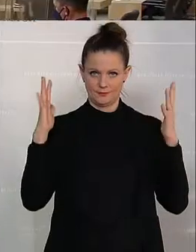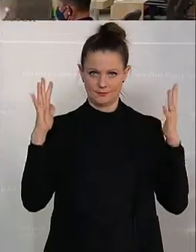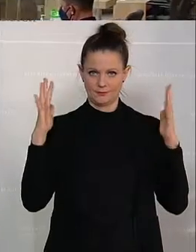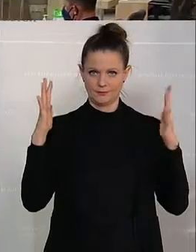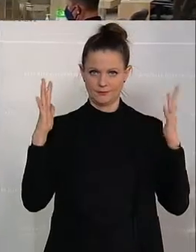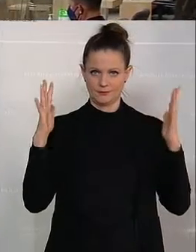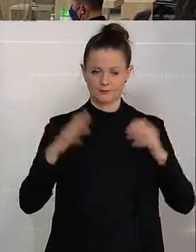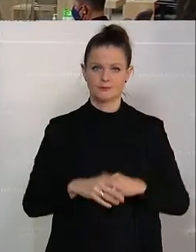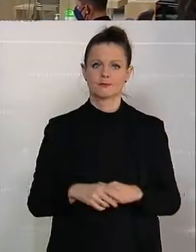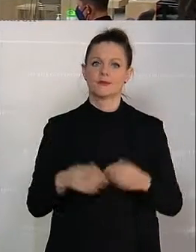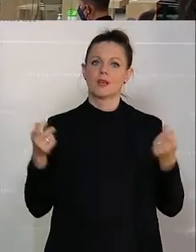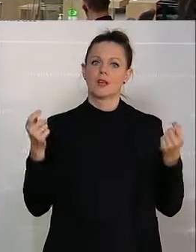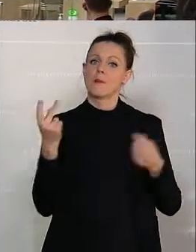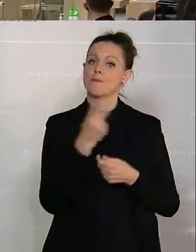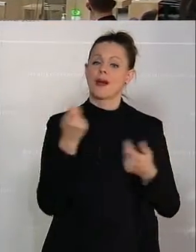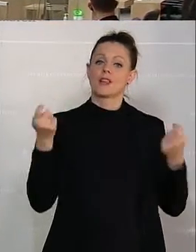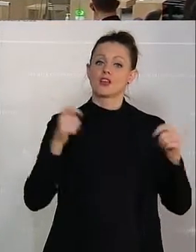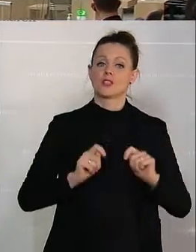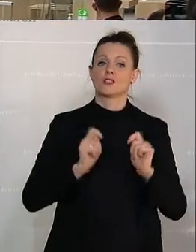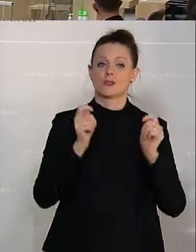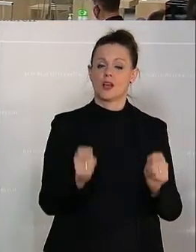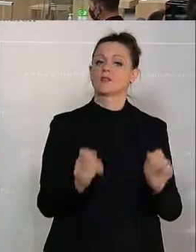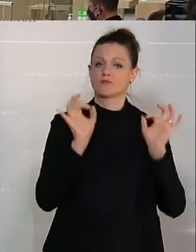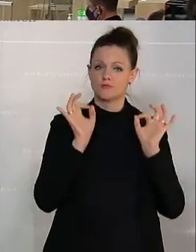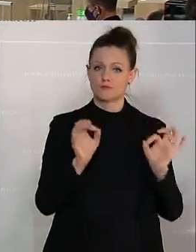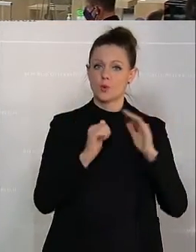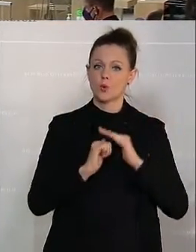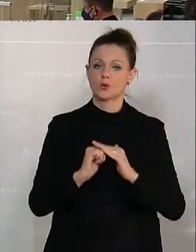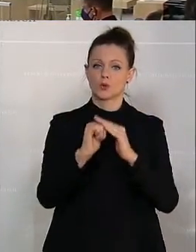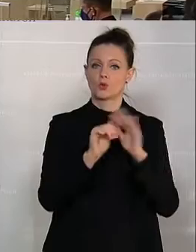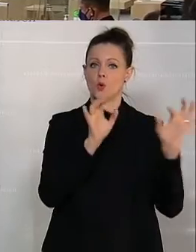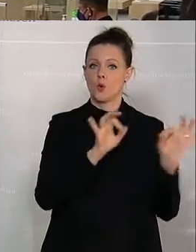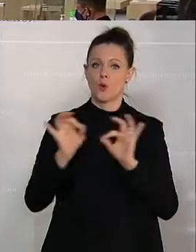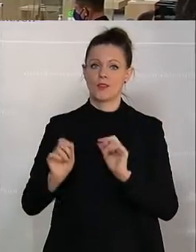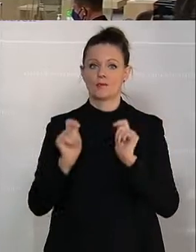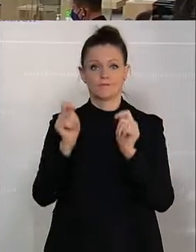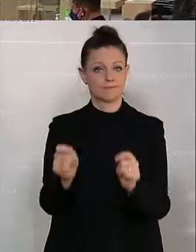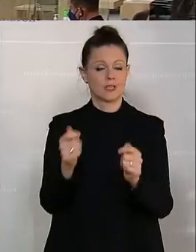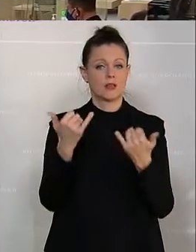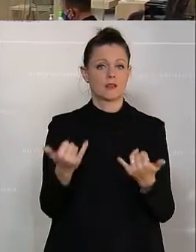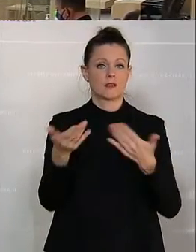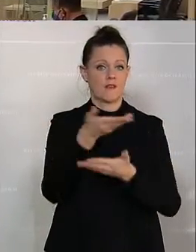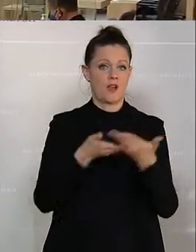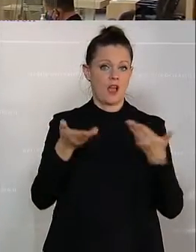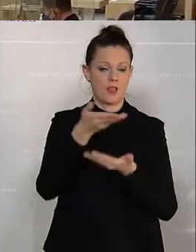Nächster Redner ist Josef Schmolle, der Gesundheitssprecher, der ÖVP